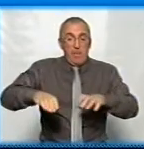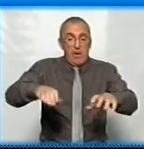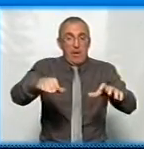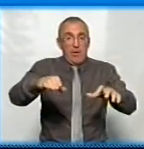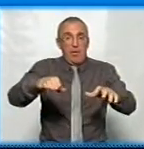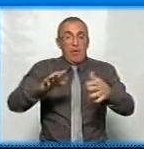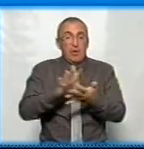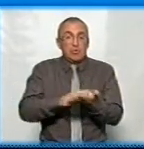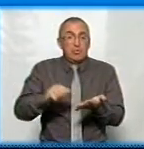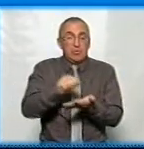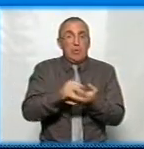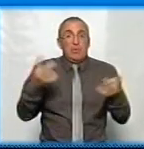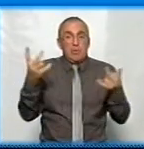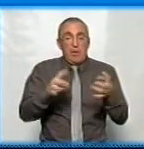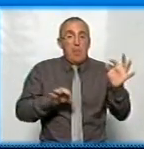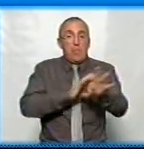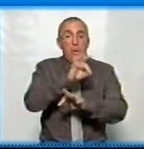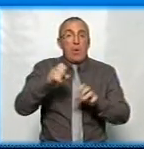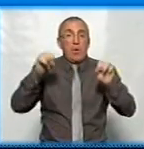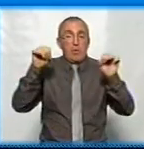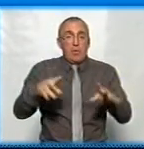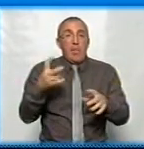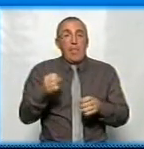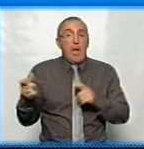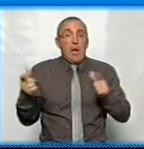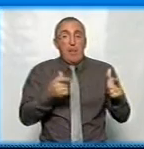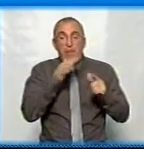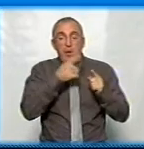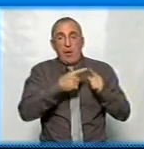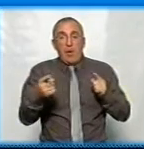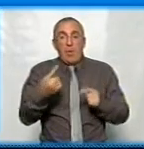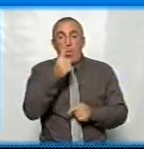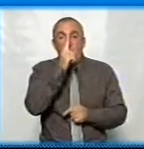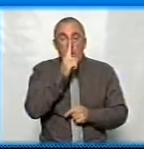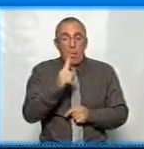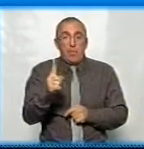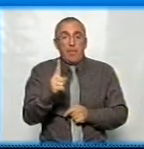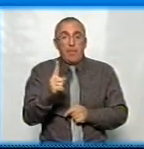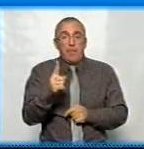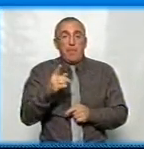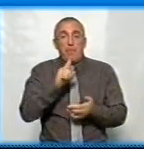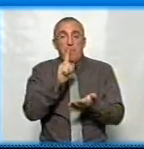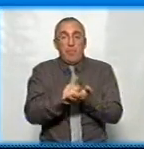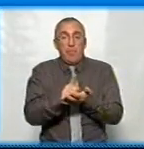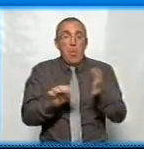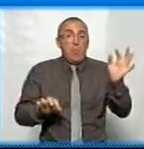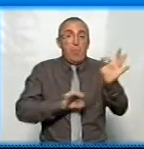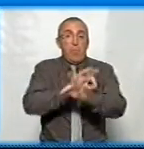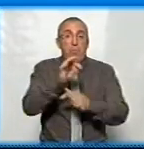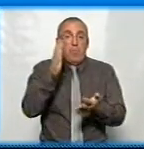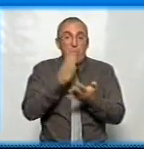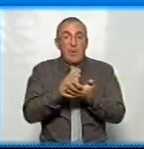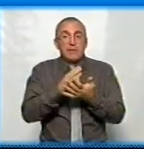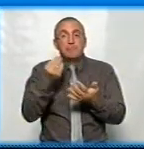зруйнована, треба проєктні рішення на підготовчі періоди один місяць, не більше, ми повинні зробити проєкт, мати